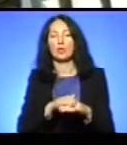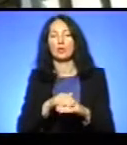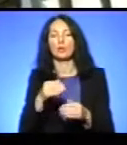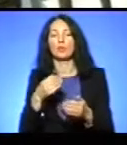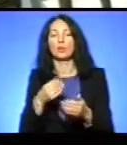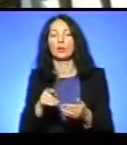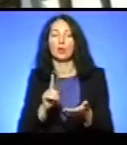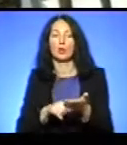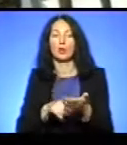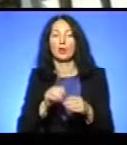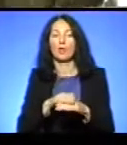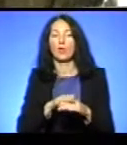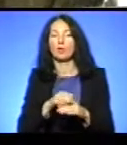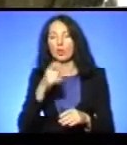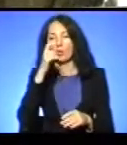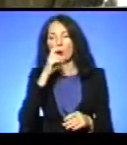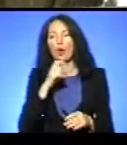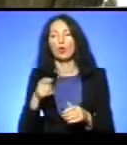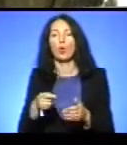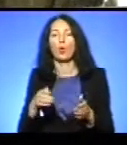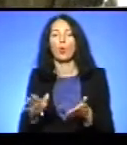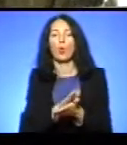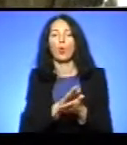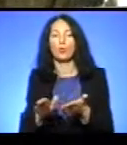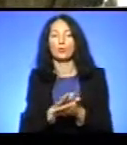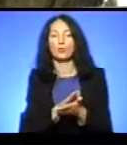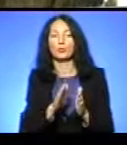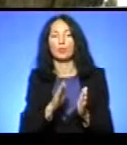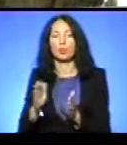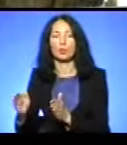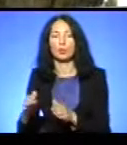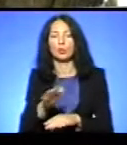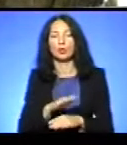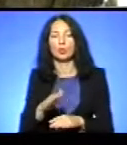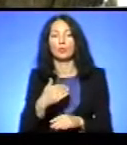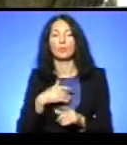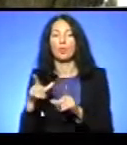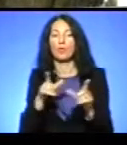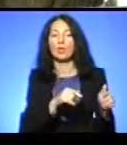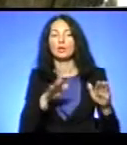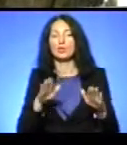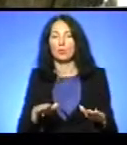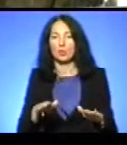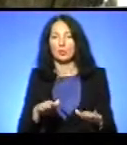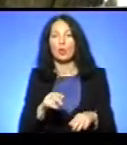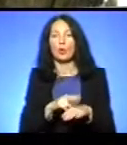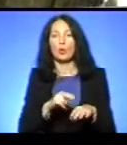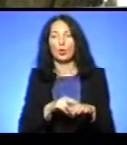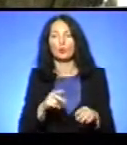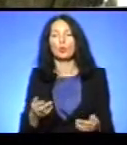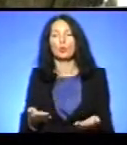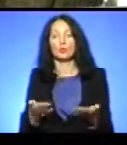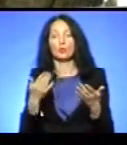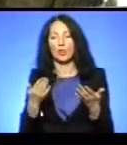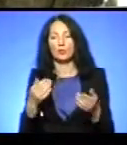отримання цієї території. Виїздом на місце інспекторами управління муніципальної поліції встановлено відповідальних осіб за